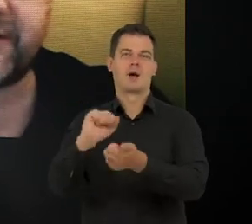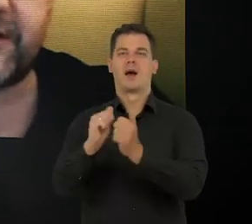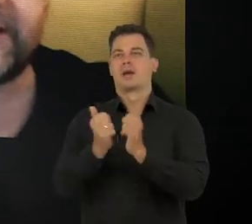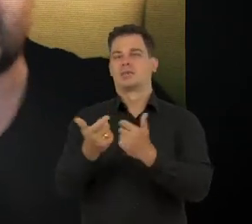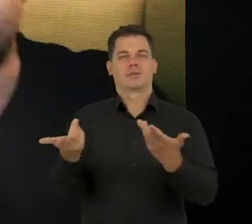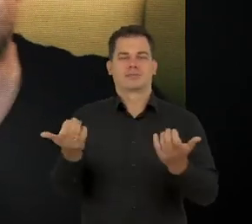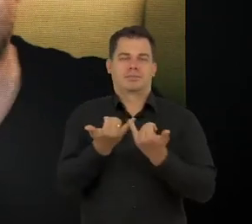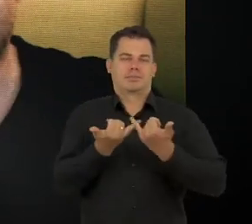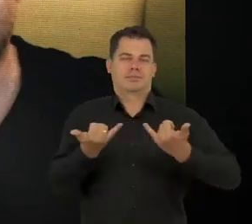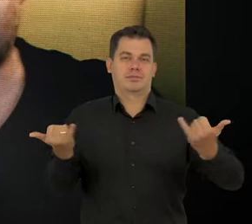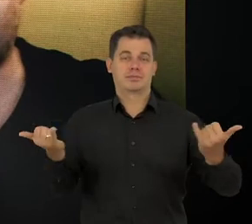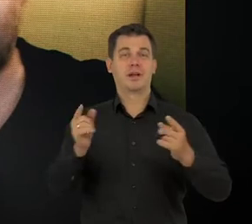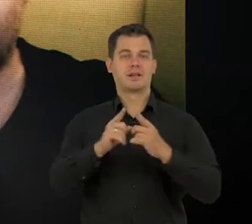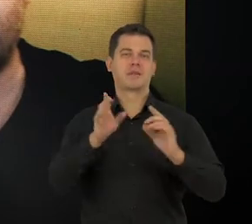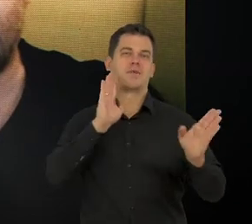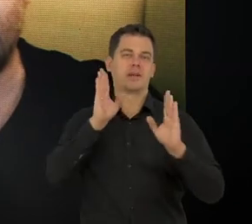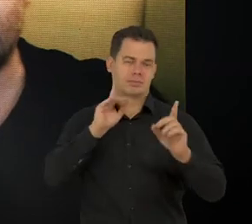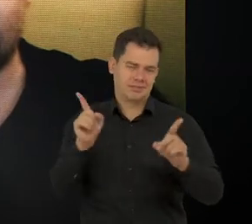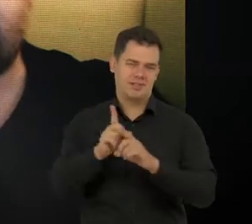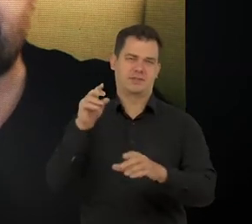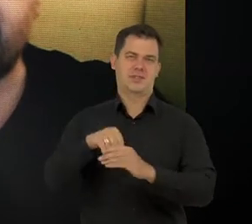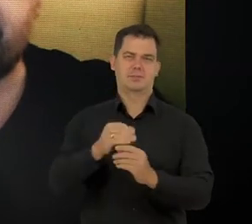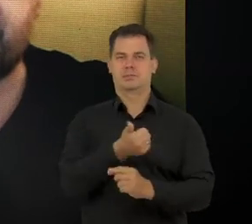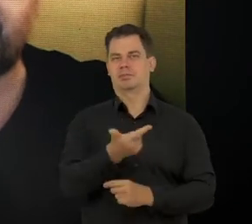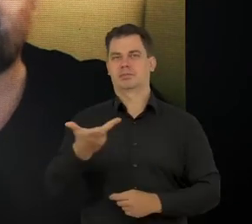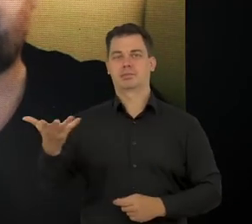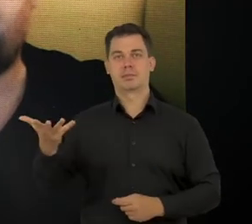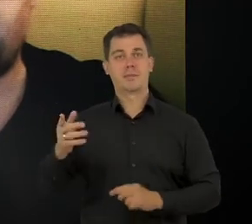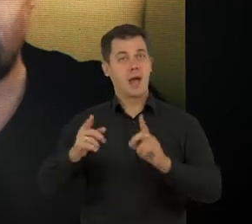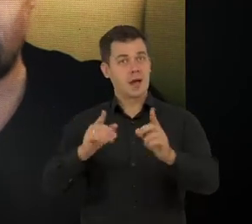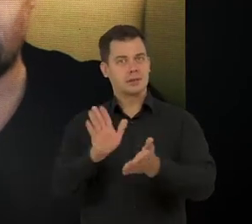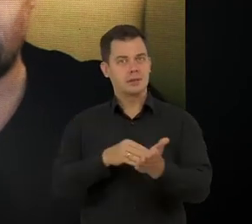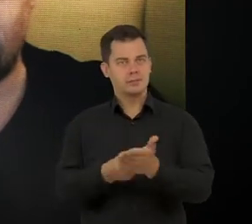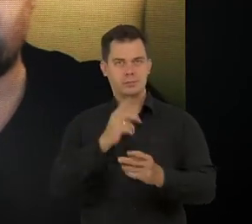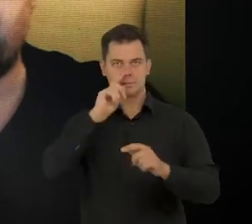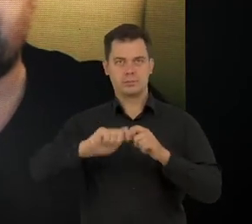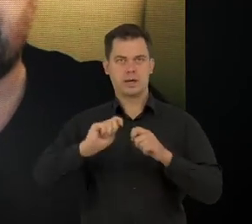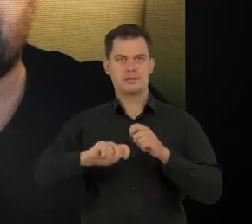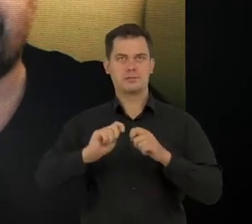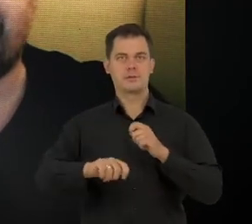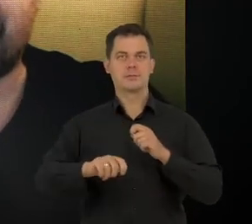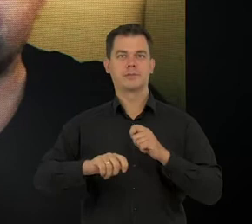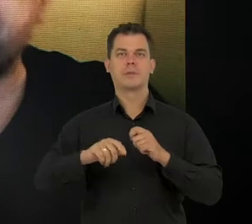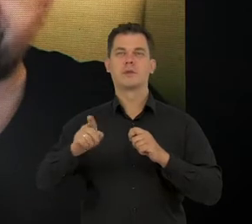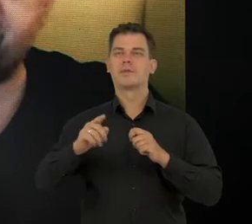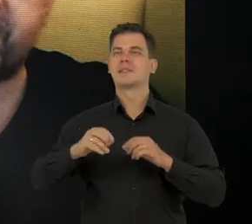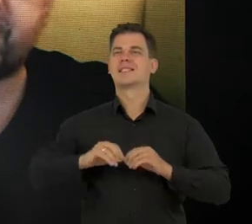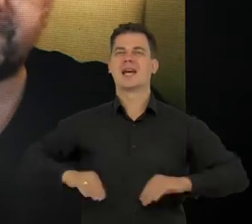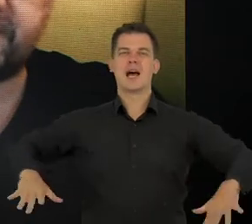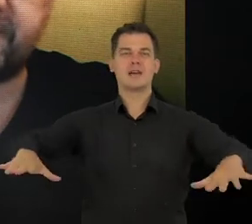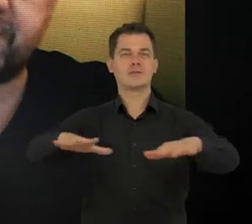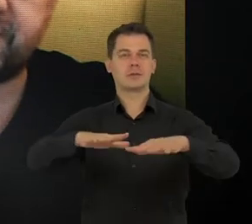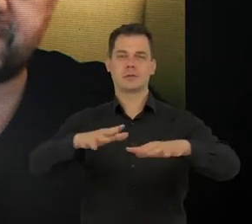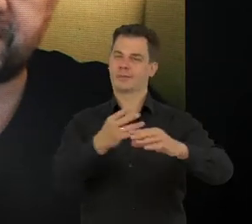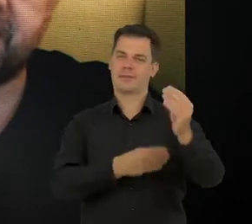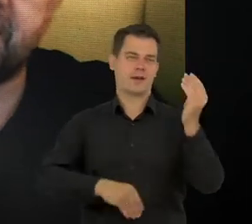o diety, jak i Facebook. Ale jeżeli byśmy sobie popatrzyli na taką zasięgowość,